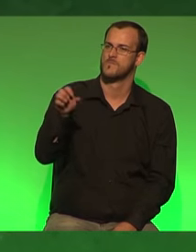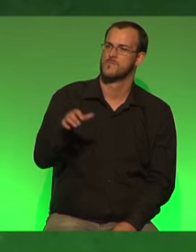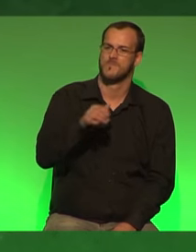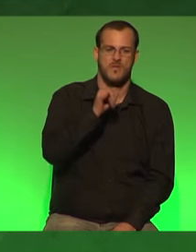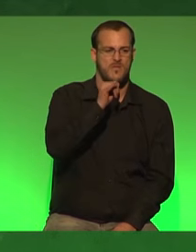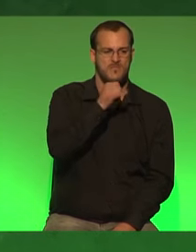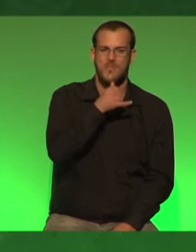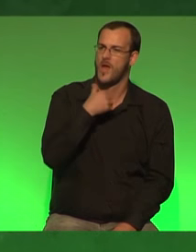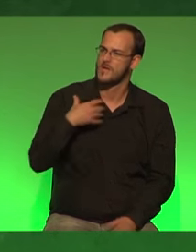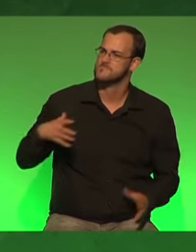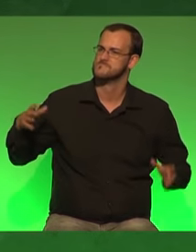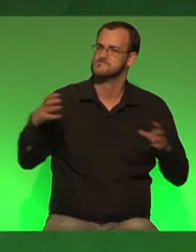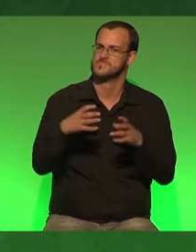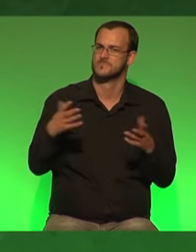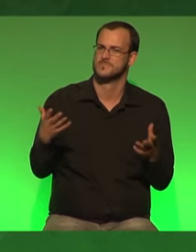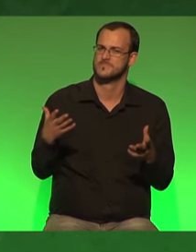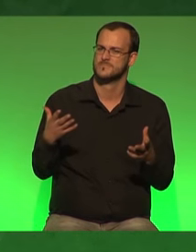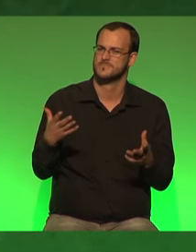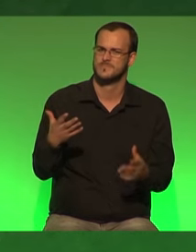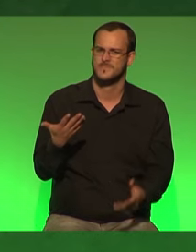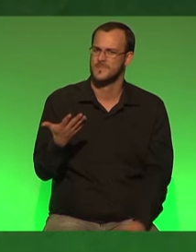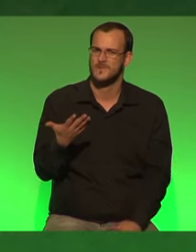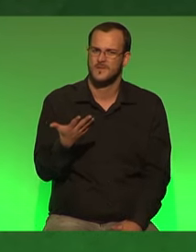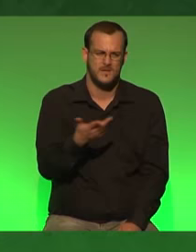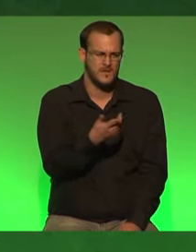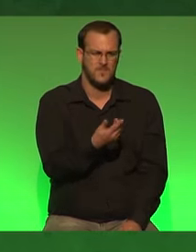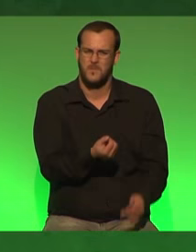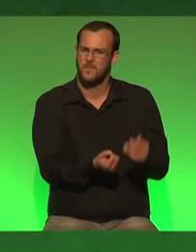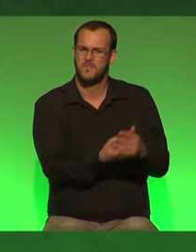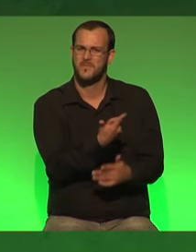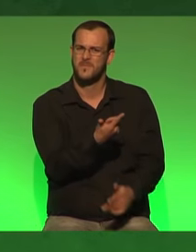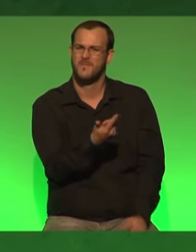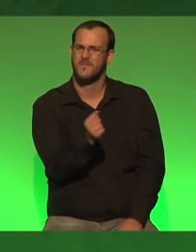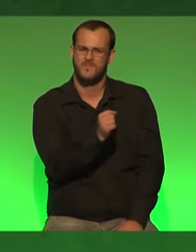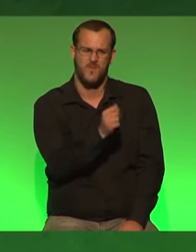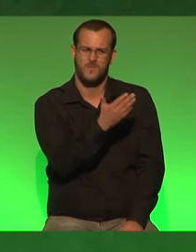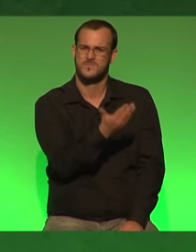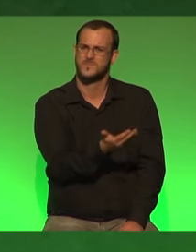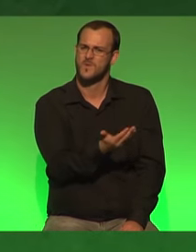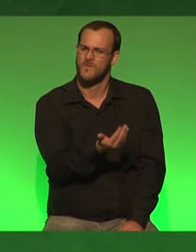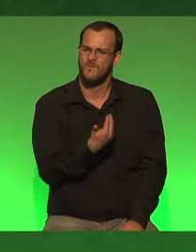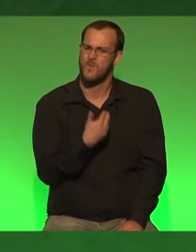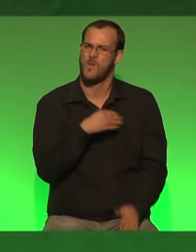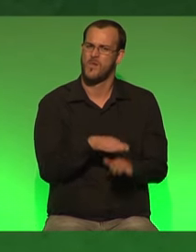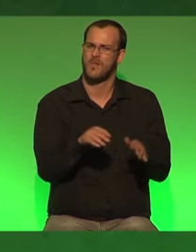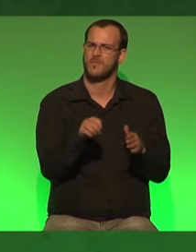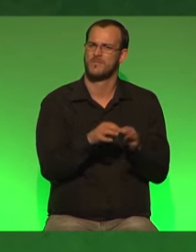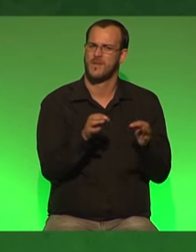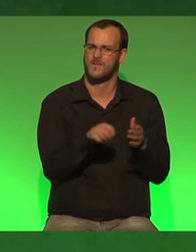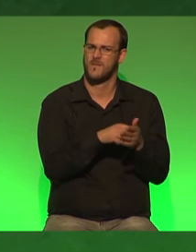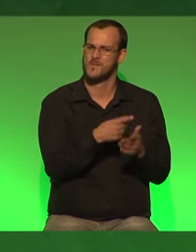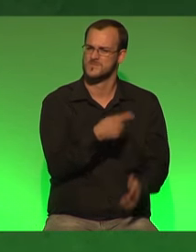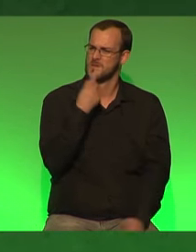nein zu einem miteinander ich meine wie verzweifelt müssen die vor einer landtagswahl sein um zu solchen mitteln zu greifen